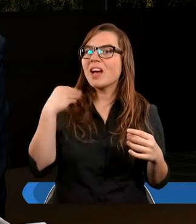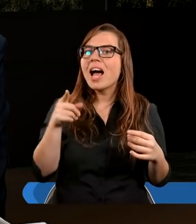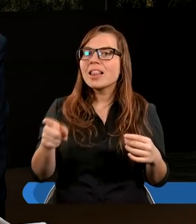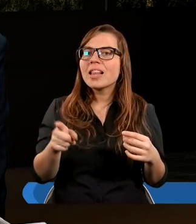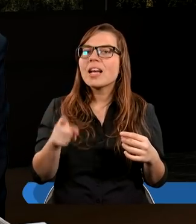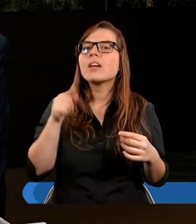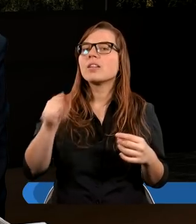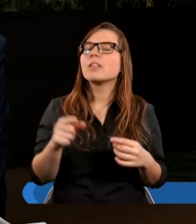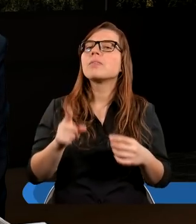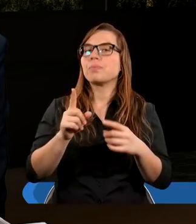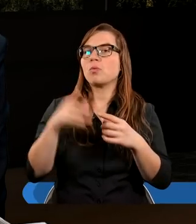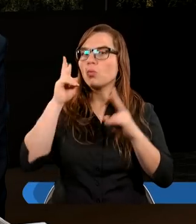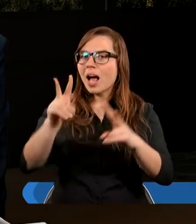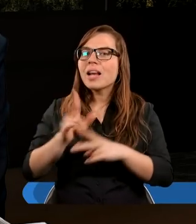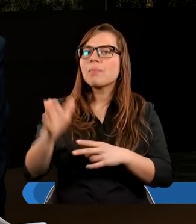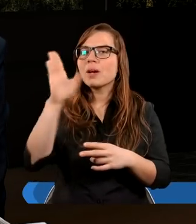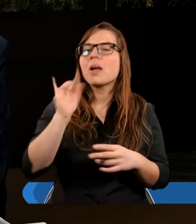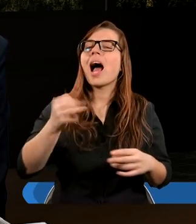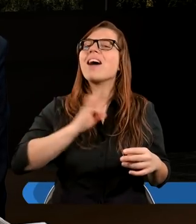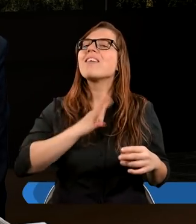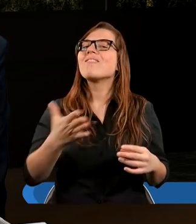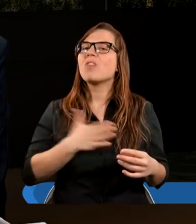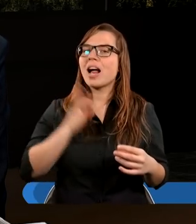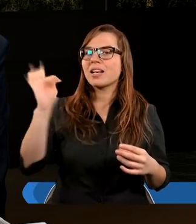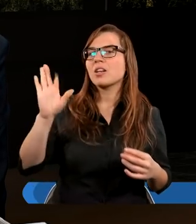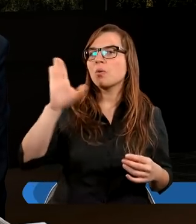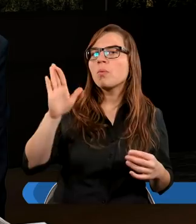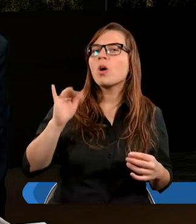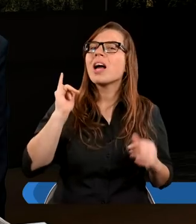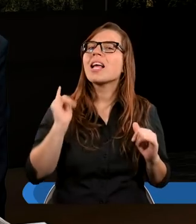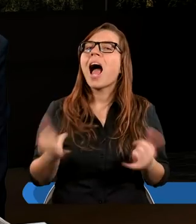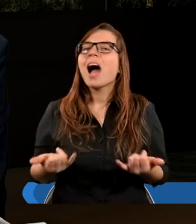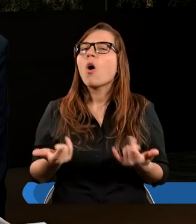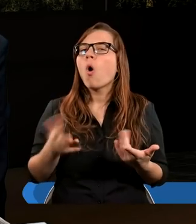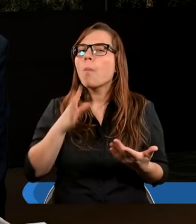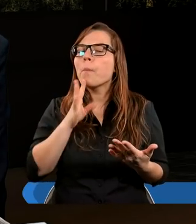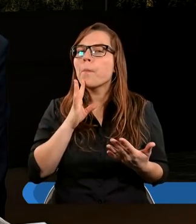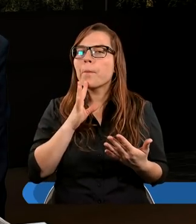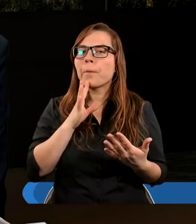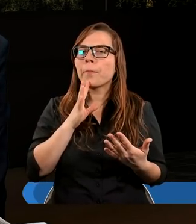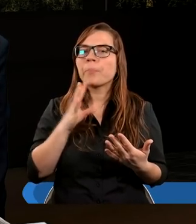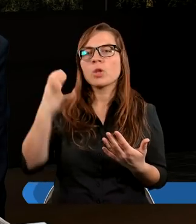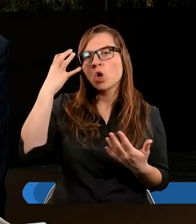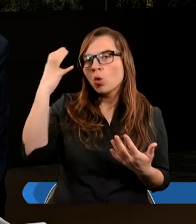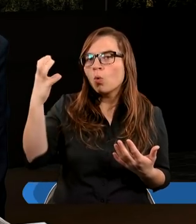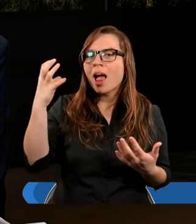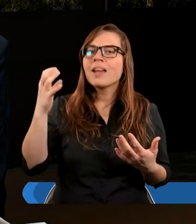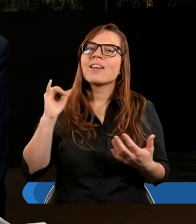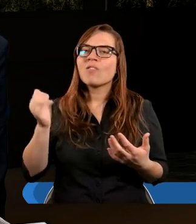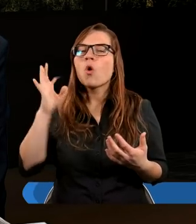wybrany przez Boga jako własność Pana Boga, jako królestwo